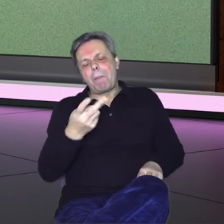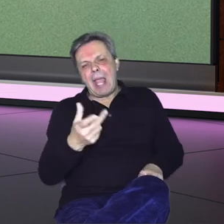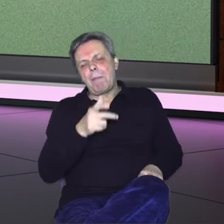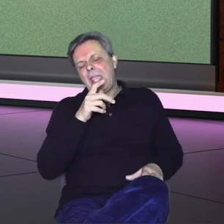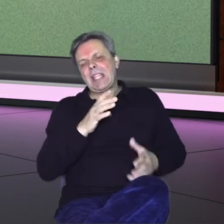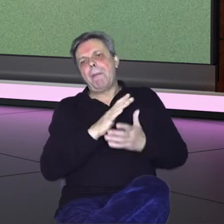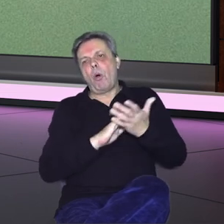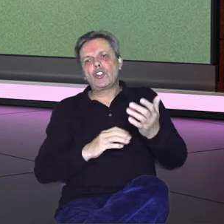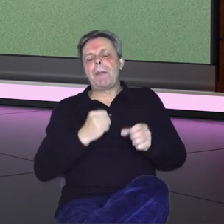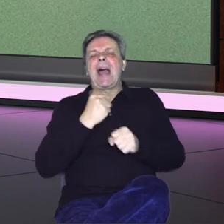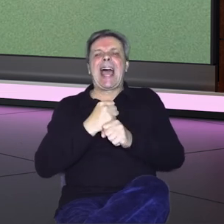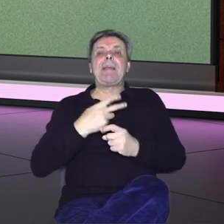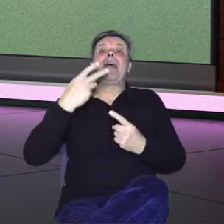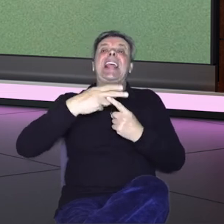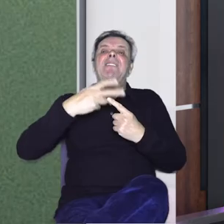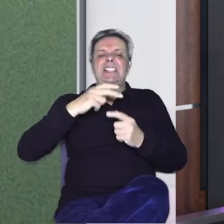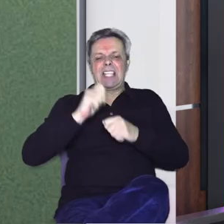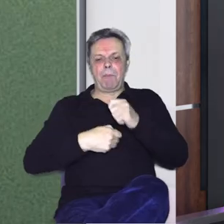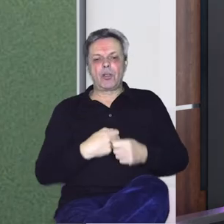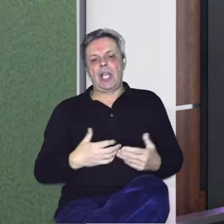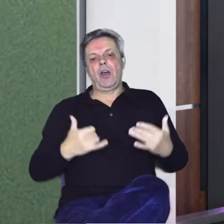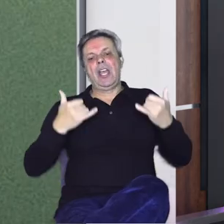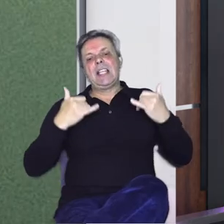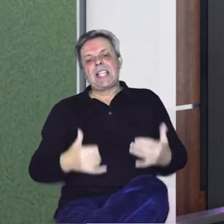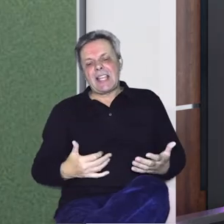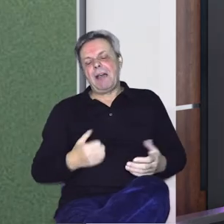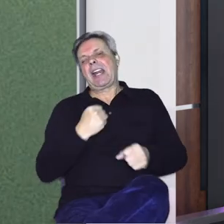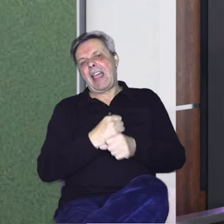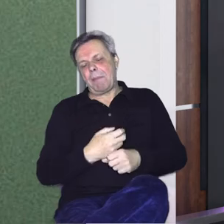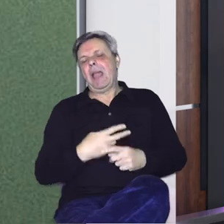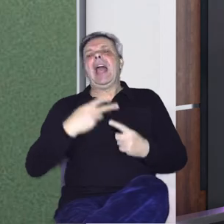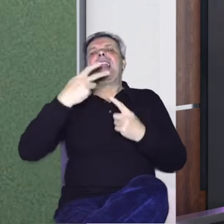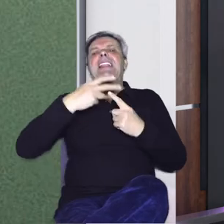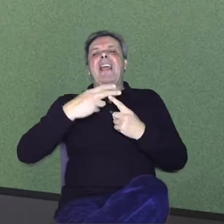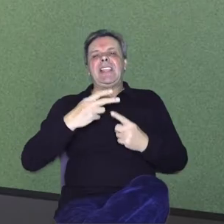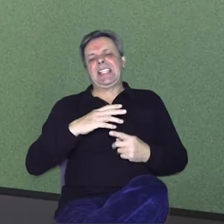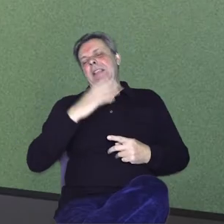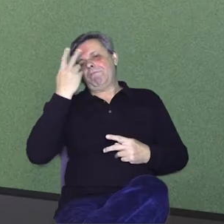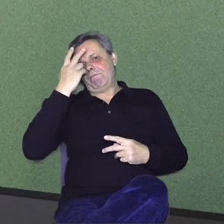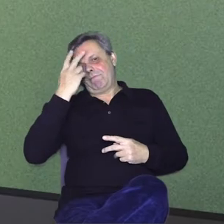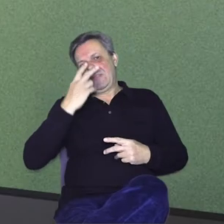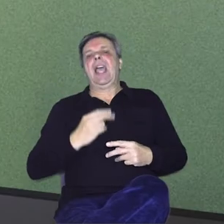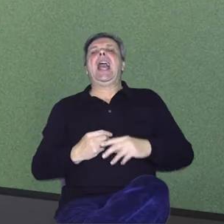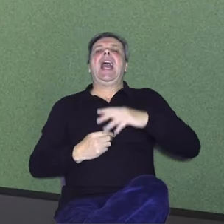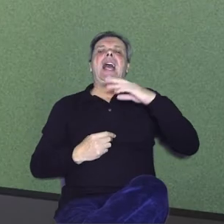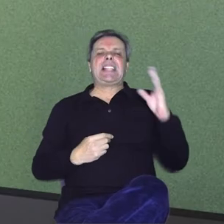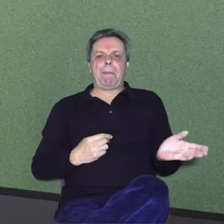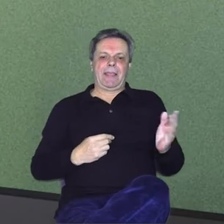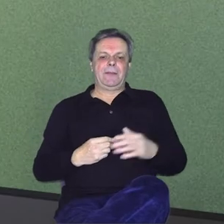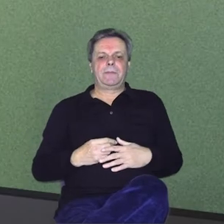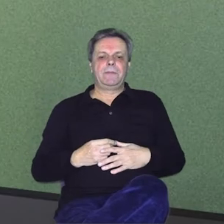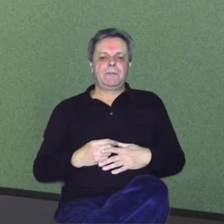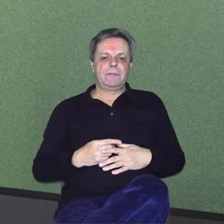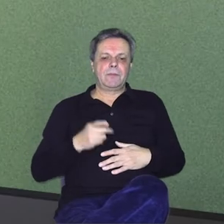se malo počne baviti televizijskim poslom. I evo, sad sam na televiziji zapadim. Dragak, gledateljica i